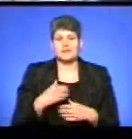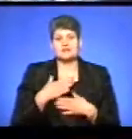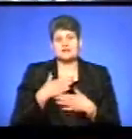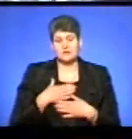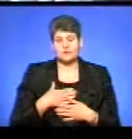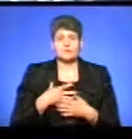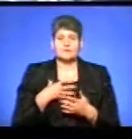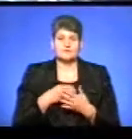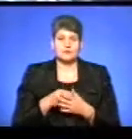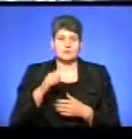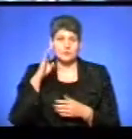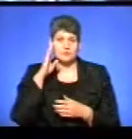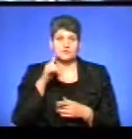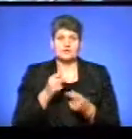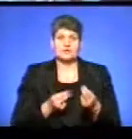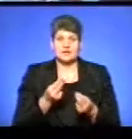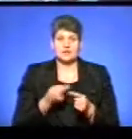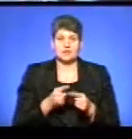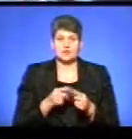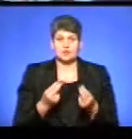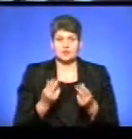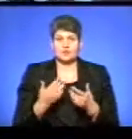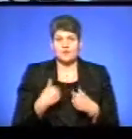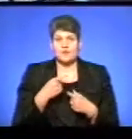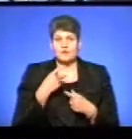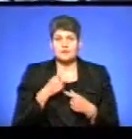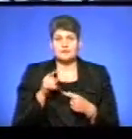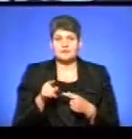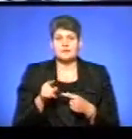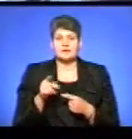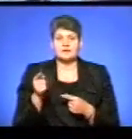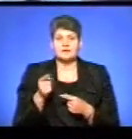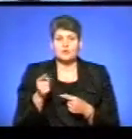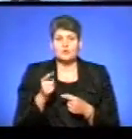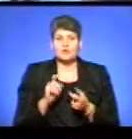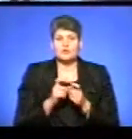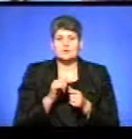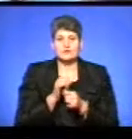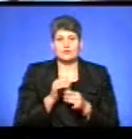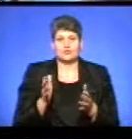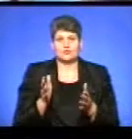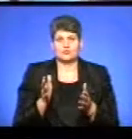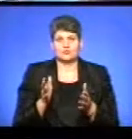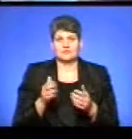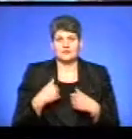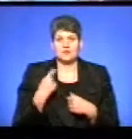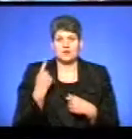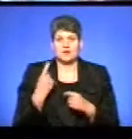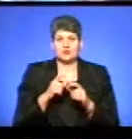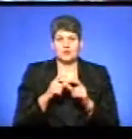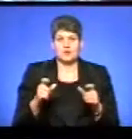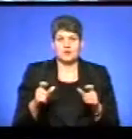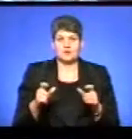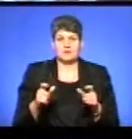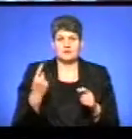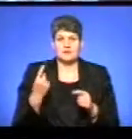своїми хлопцями, що вони відіграли цю гру сьогодні. Я ж кажу, що я з такими грандами, як Тернопіль, не можу боротися. У нас одна школа, я однією школою,